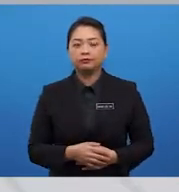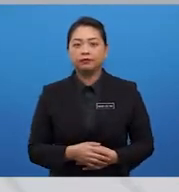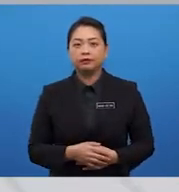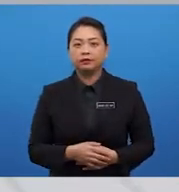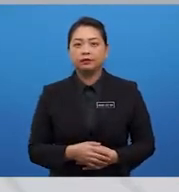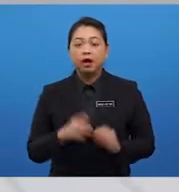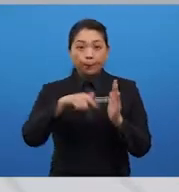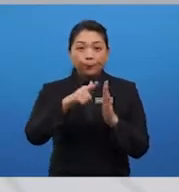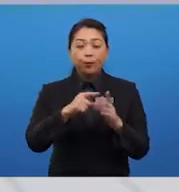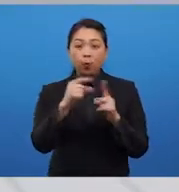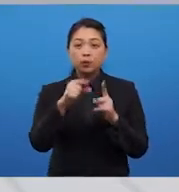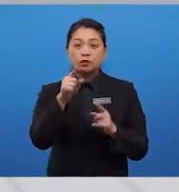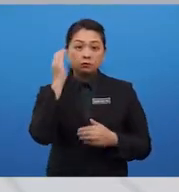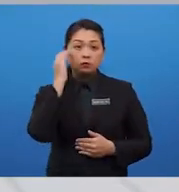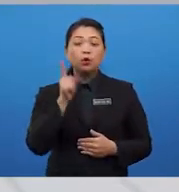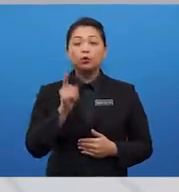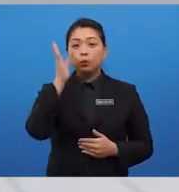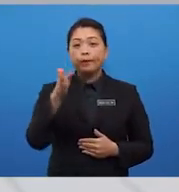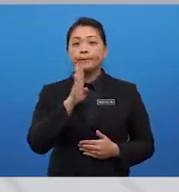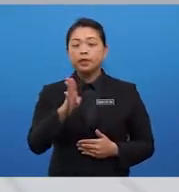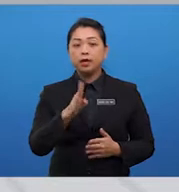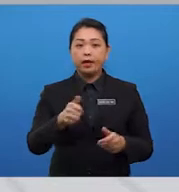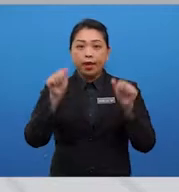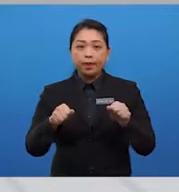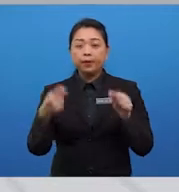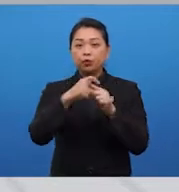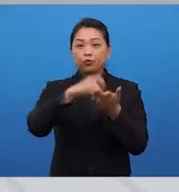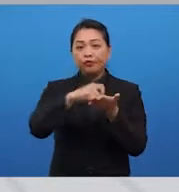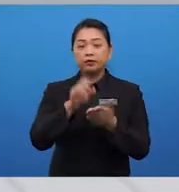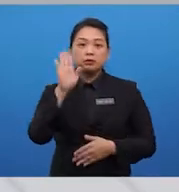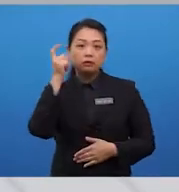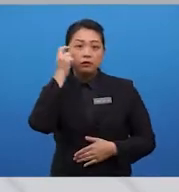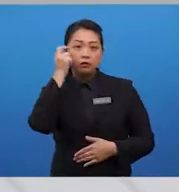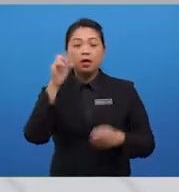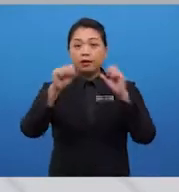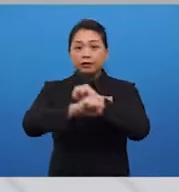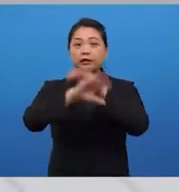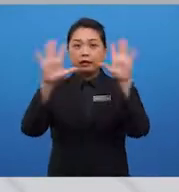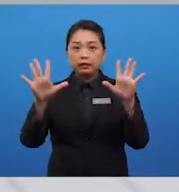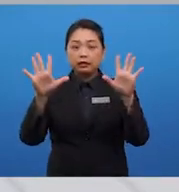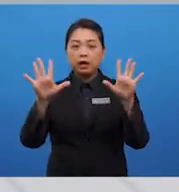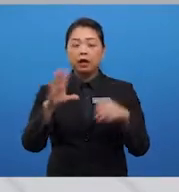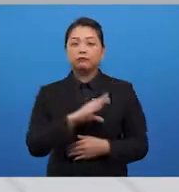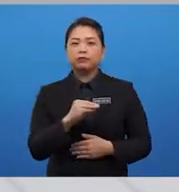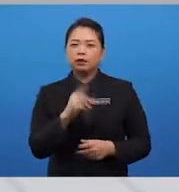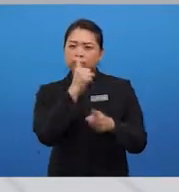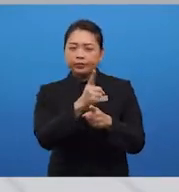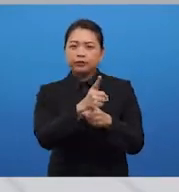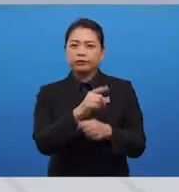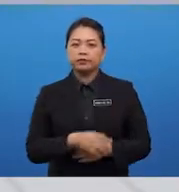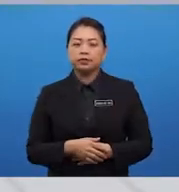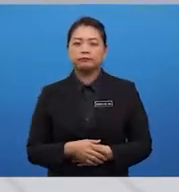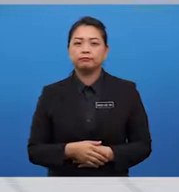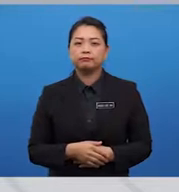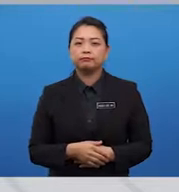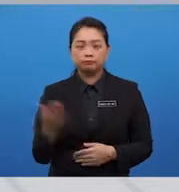with the more words you know, you will be able to write your thoughts clearly and precisely. Now,